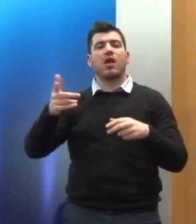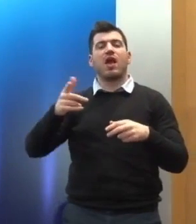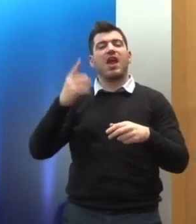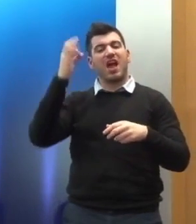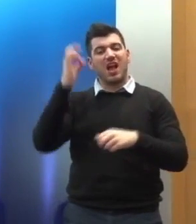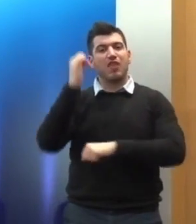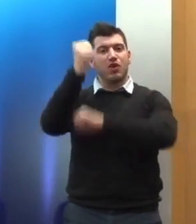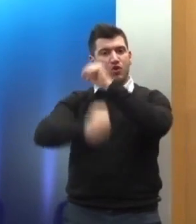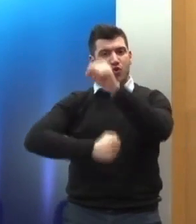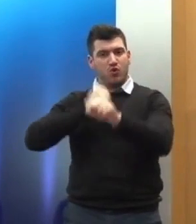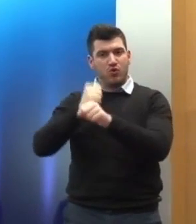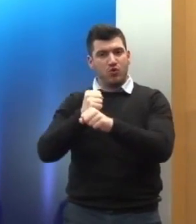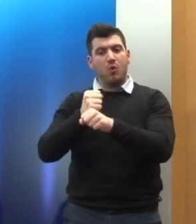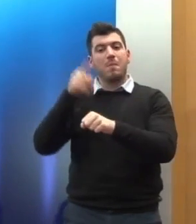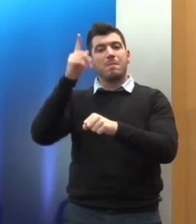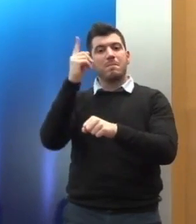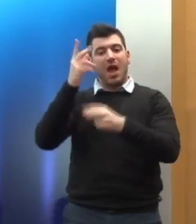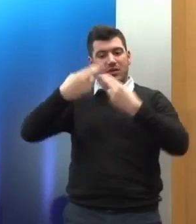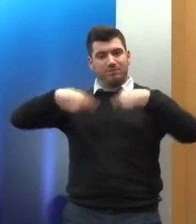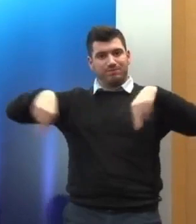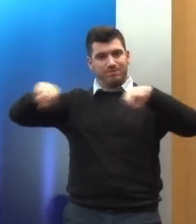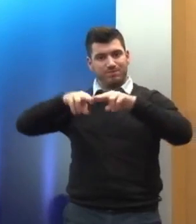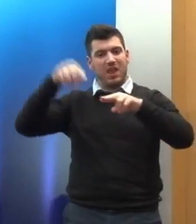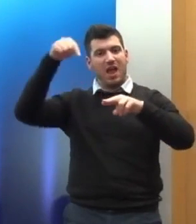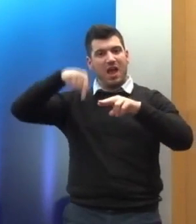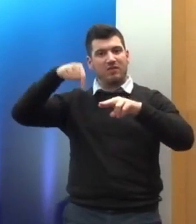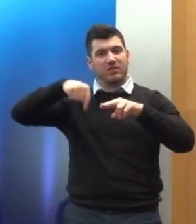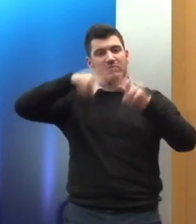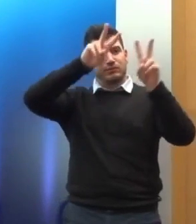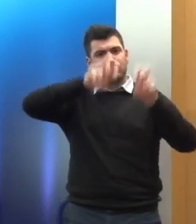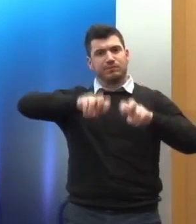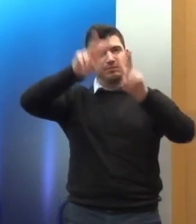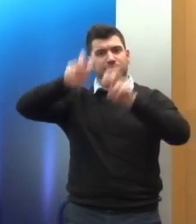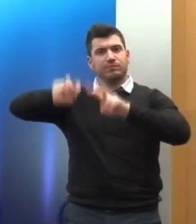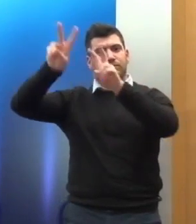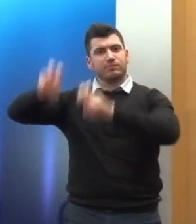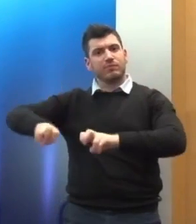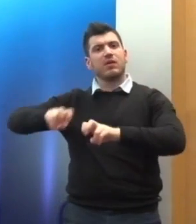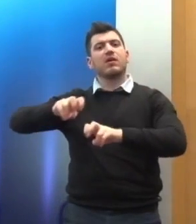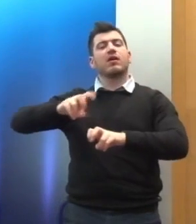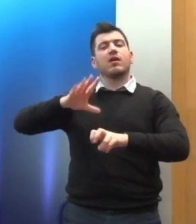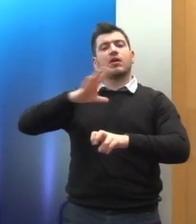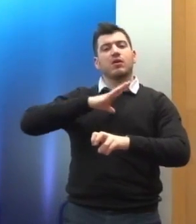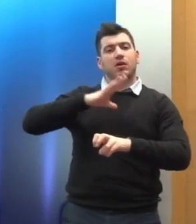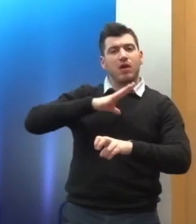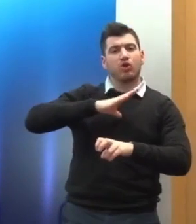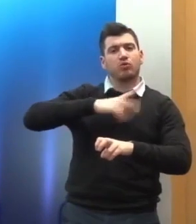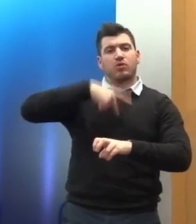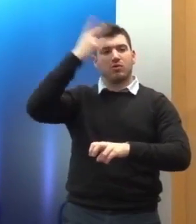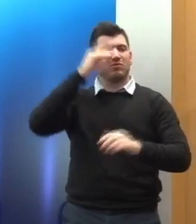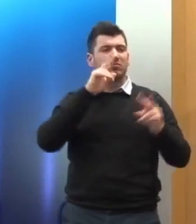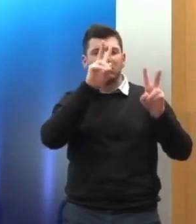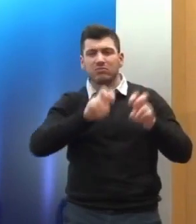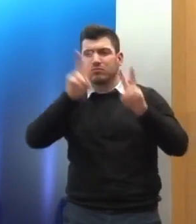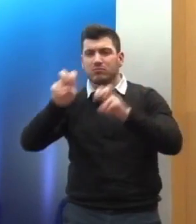ελέγχου της εφαρμογής των διατάξεων του κράτους δικαίου και των ατομικών και κοινωνικών δικαιωμάτων στην Ευρωπαϊκή Ένωση με νομική